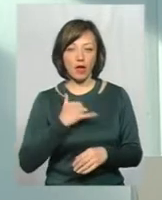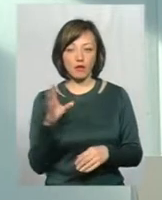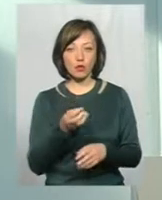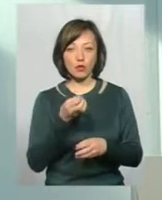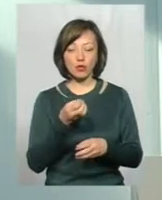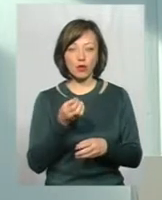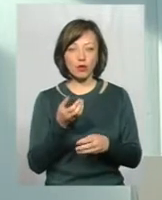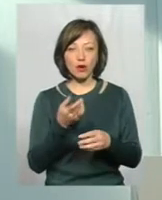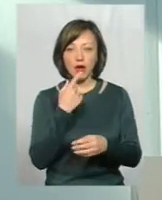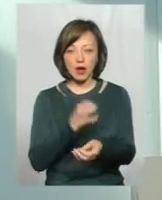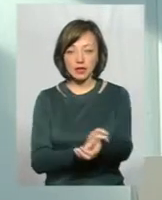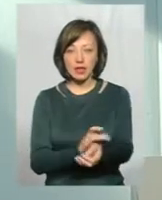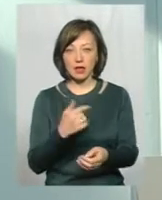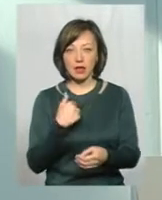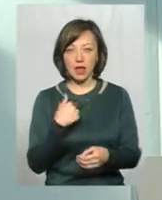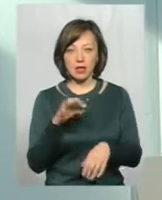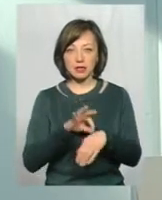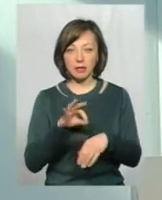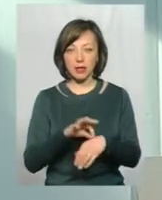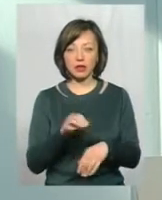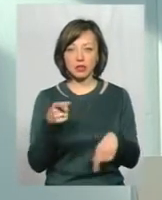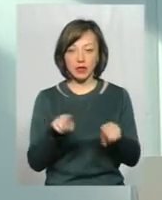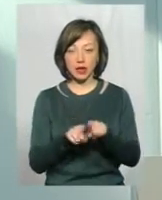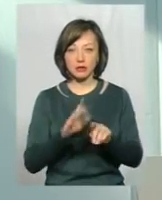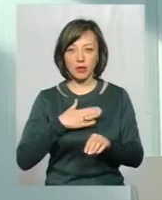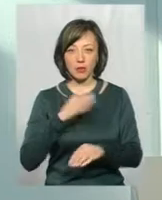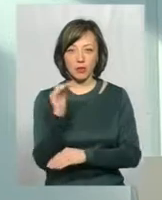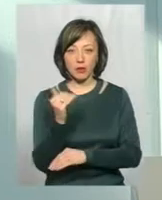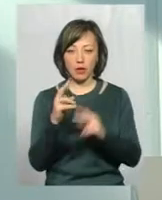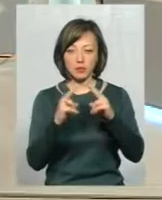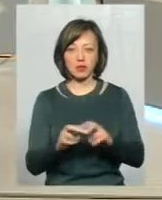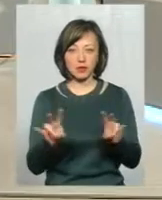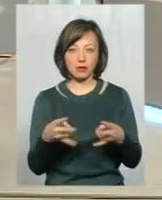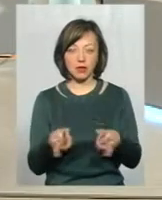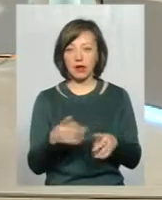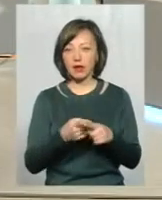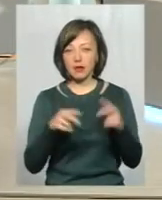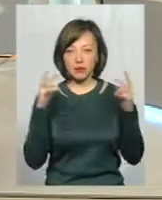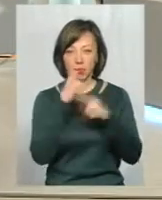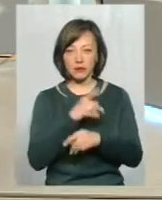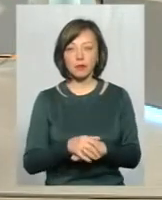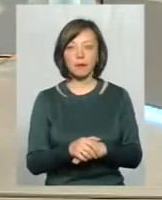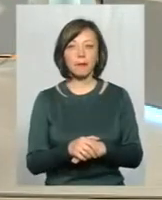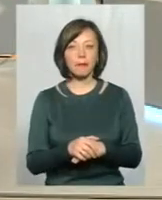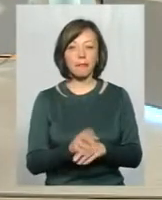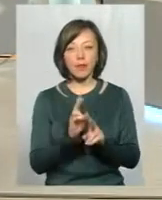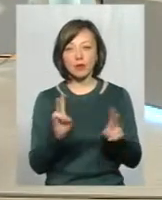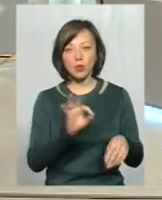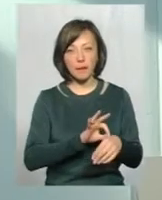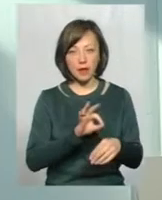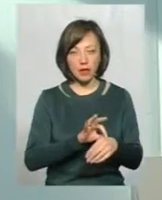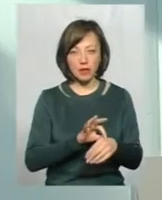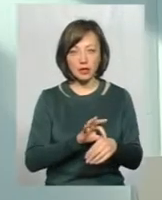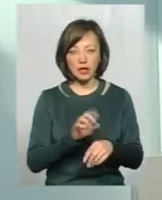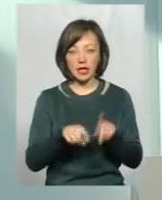время краснело, і я не заболіла, то так же буде с моим ребенком, обслідовуватися я не буду. Це не так. Тому що хтось болеє,